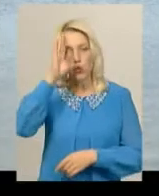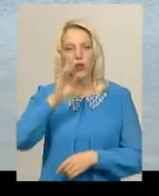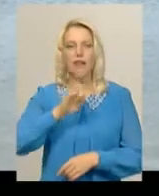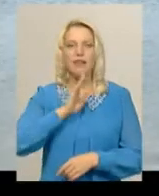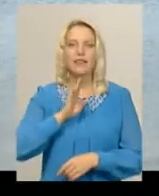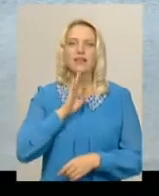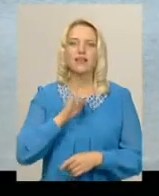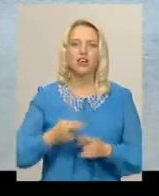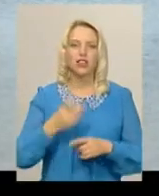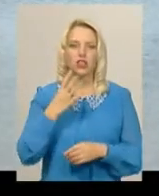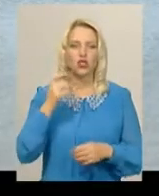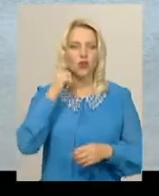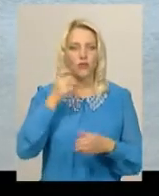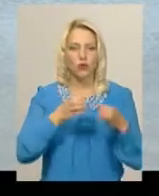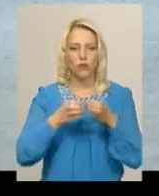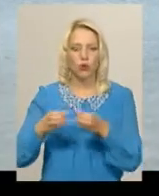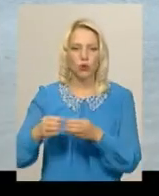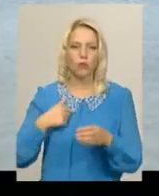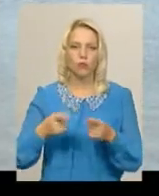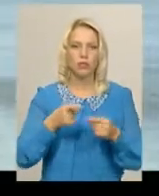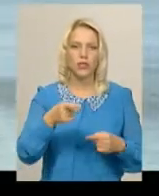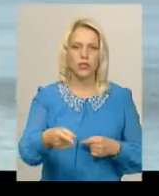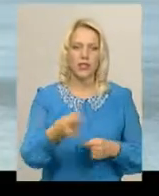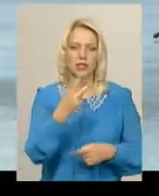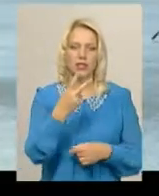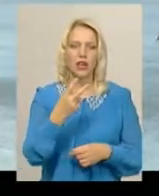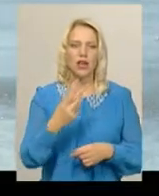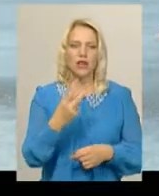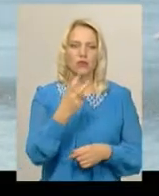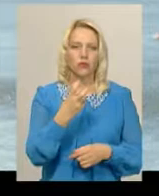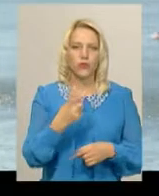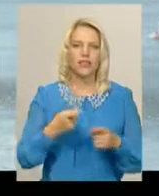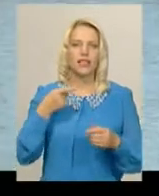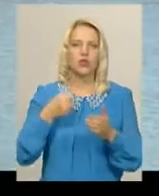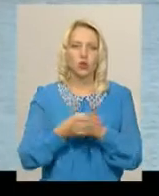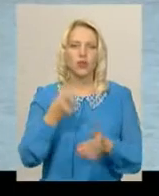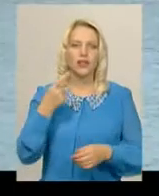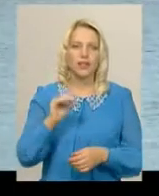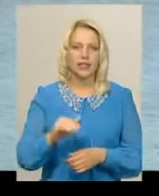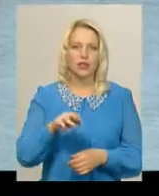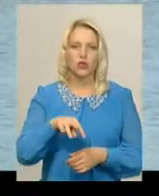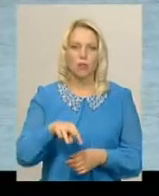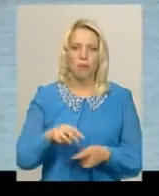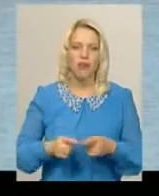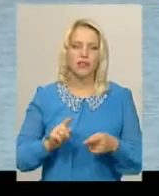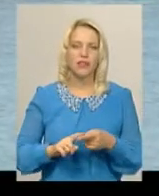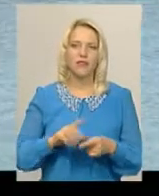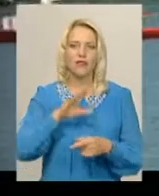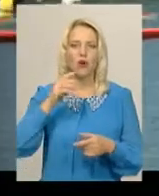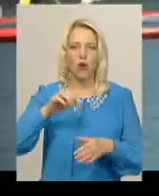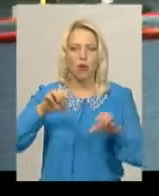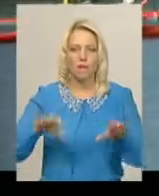чотирьохвікових груп долали дистанції від 200 до 300 тисяч метрів. На старт виїжджали лише човни-одиночки. Голова